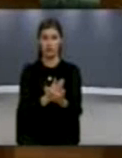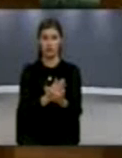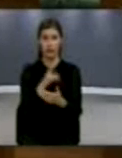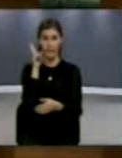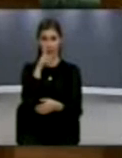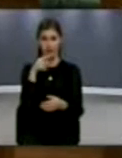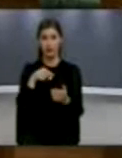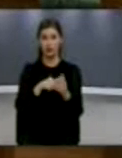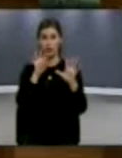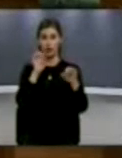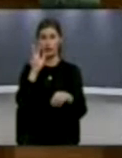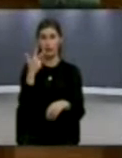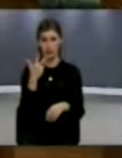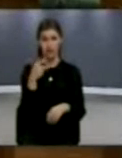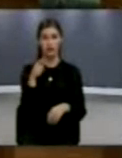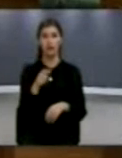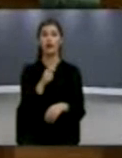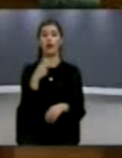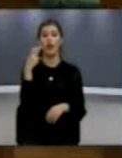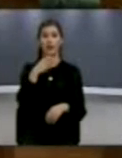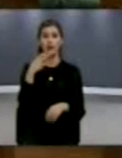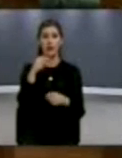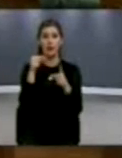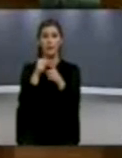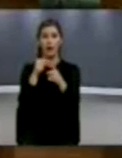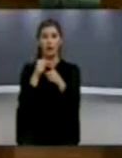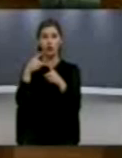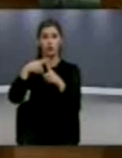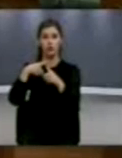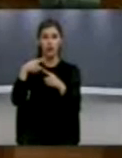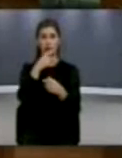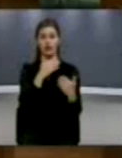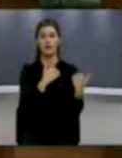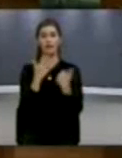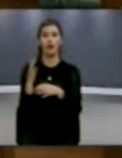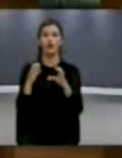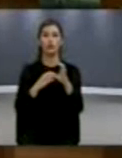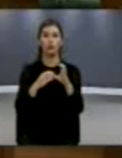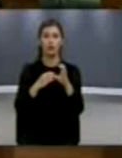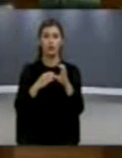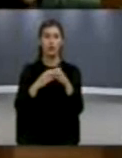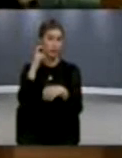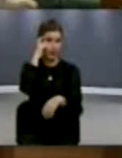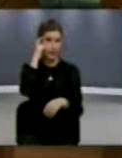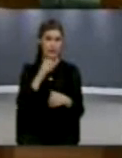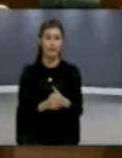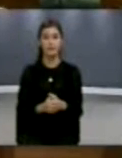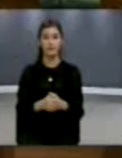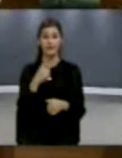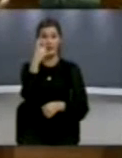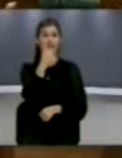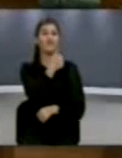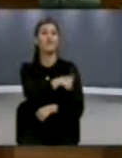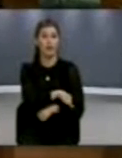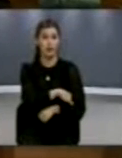në 1113 kur esat poshtë të ptoni ja jep shkodrën malit zi. Në 100 vjetorin kur esat